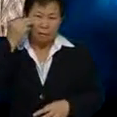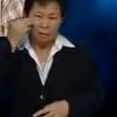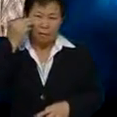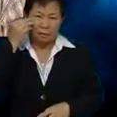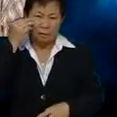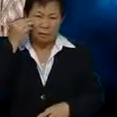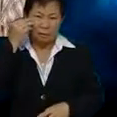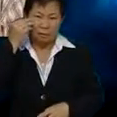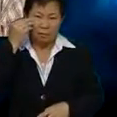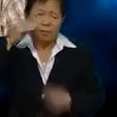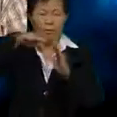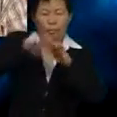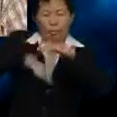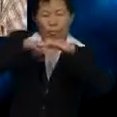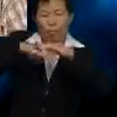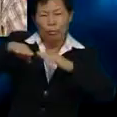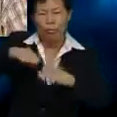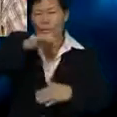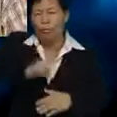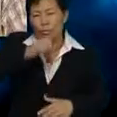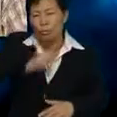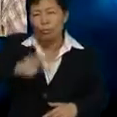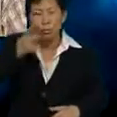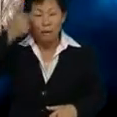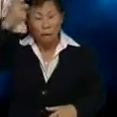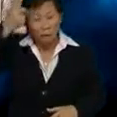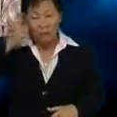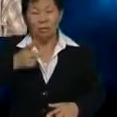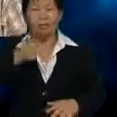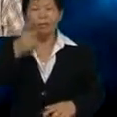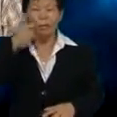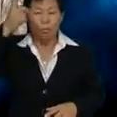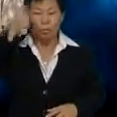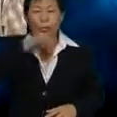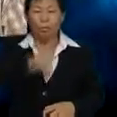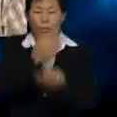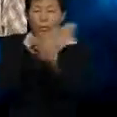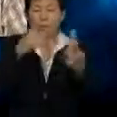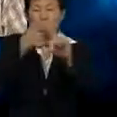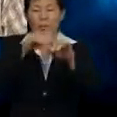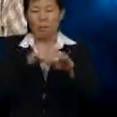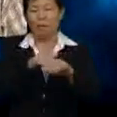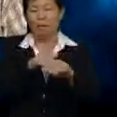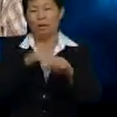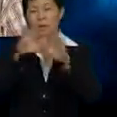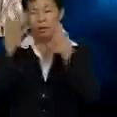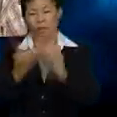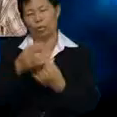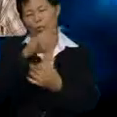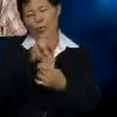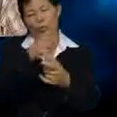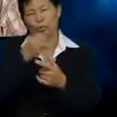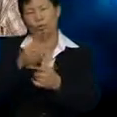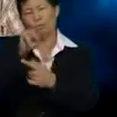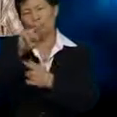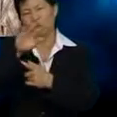Umur matangnya Ataupun Umur dia Bebas Daripada keluarga Itu agak lanjut 20, 20, 25